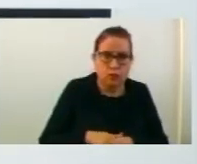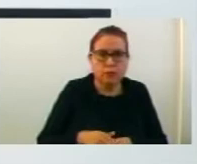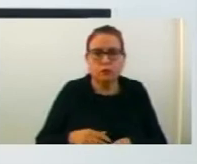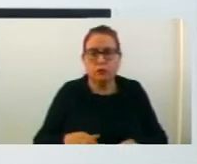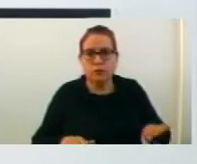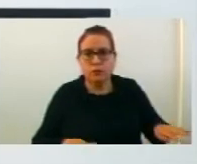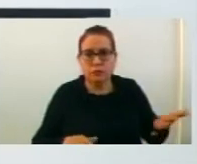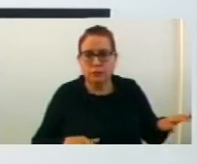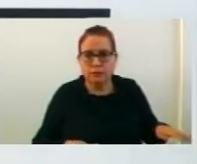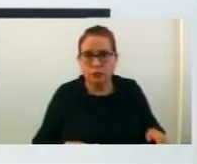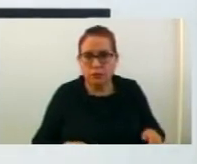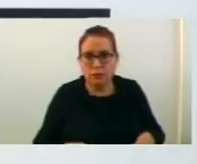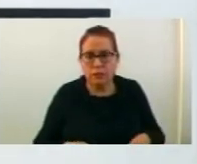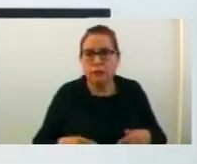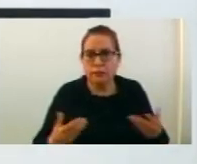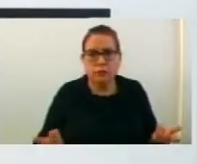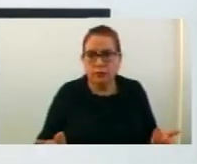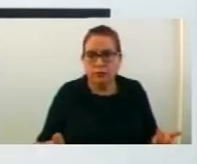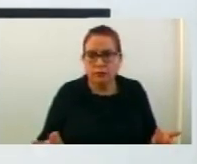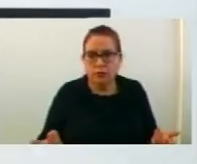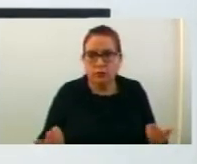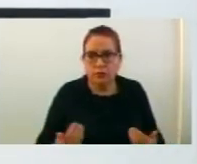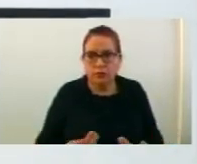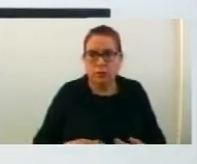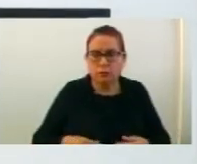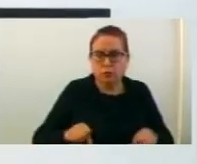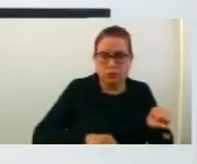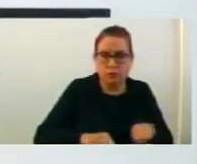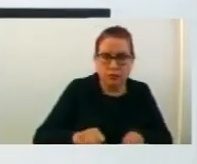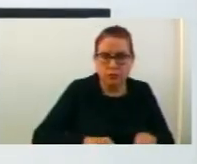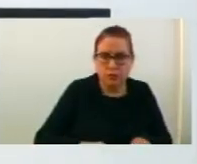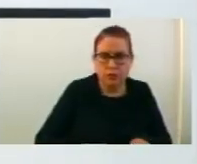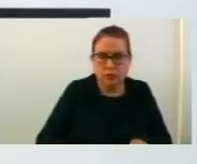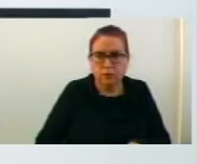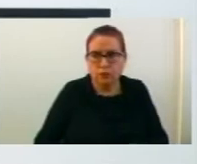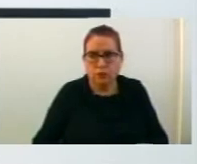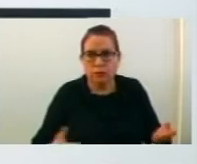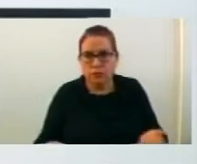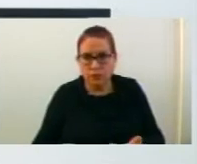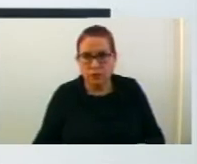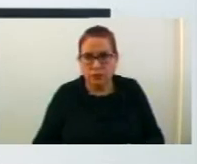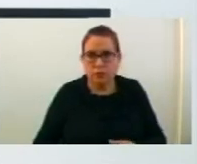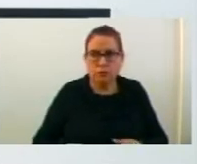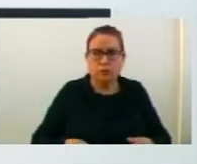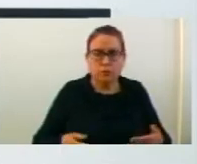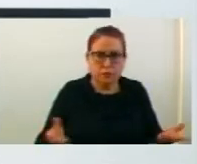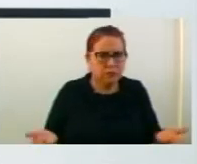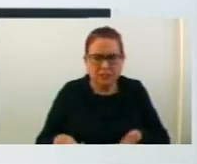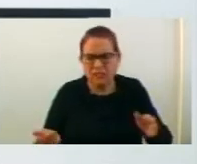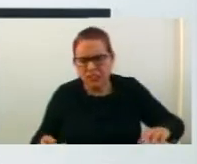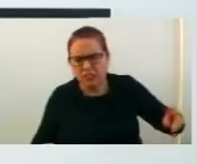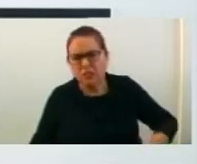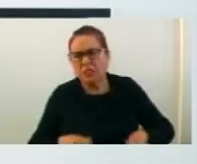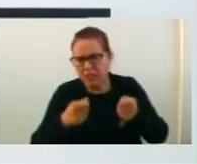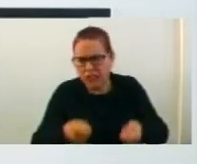отделот за популаризација, не можам да работам како директор и роднокрајен одаленије, и популаризација на книги, и да